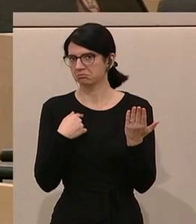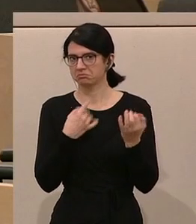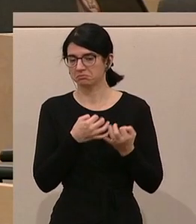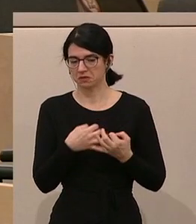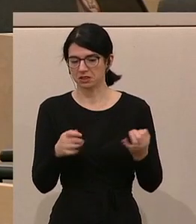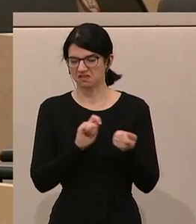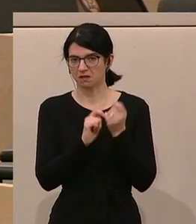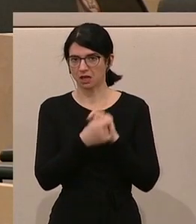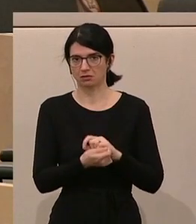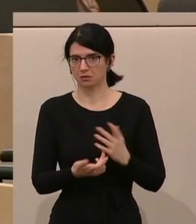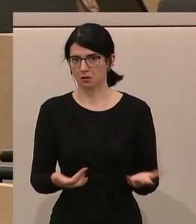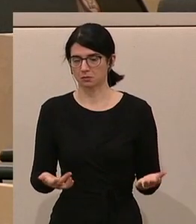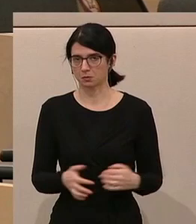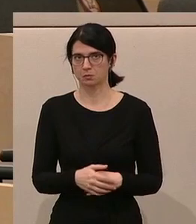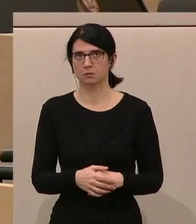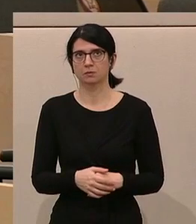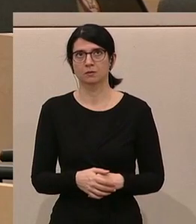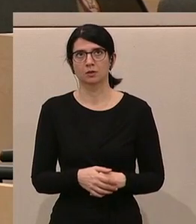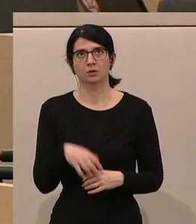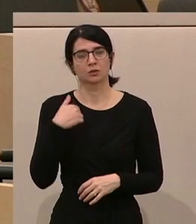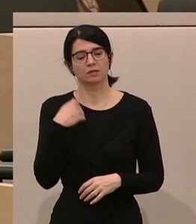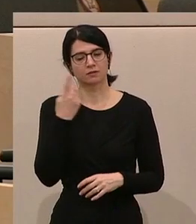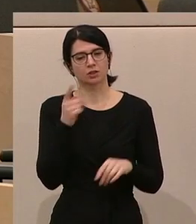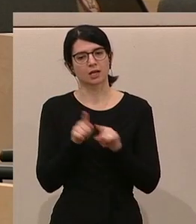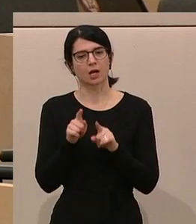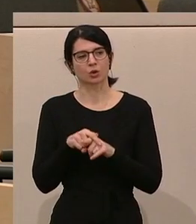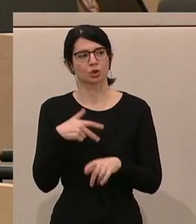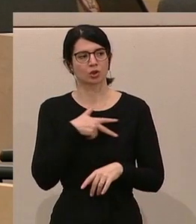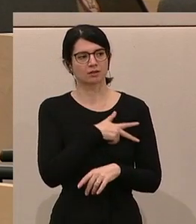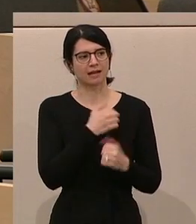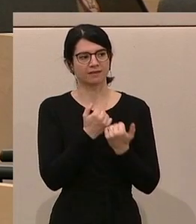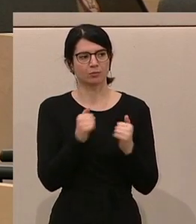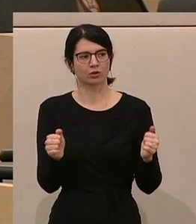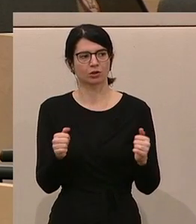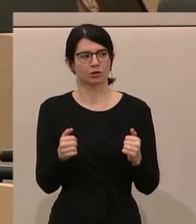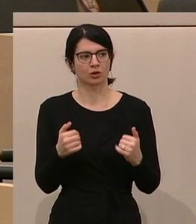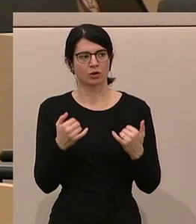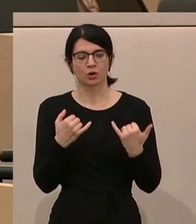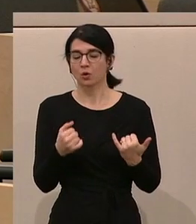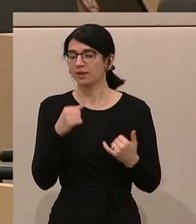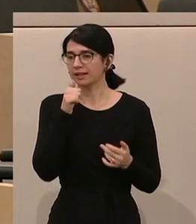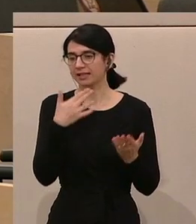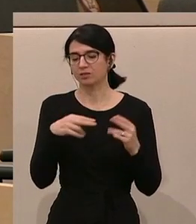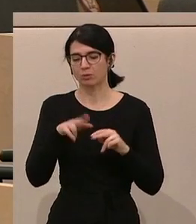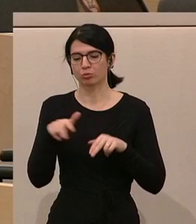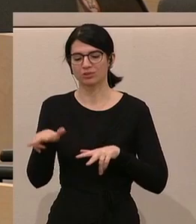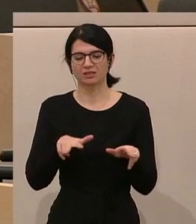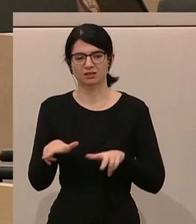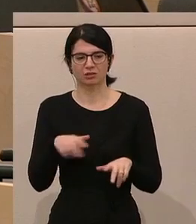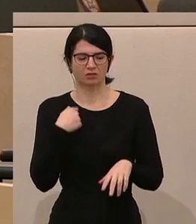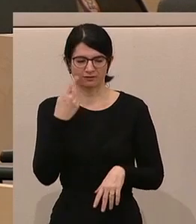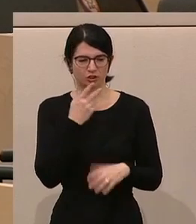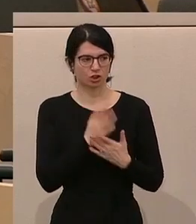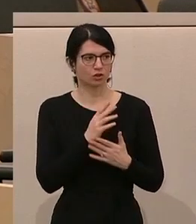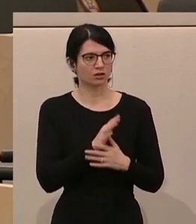verändert. Und damit verstehe ich aber auch, warum die Sozialdemokratie heute offenbar nicht mehr in einer Bundesregierung ist, weil